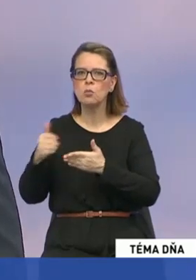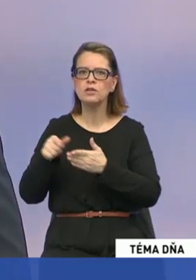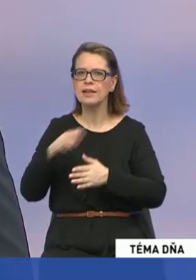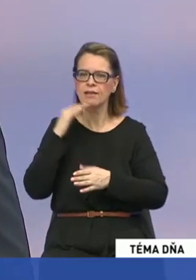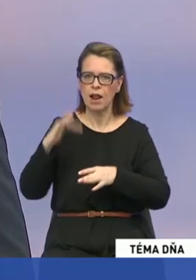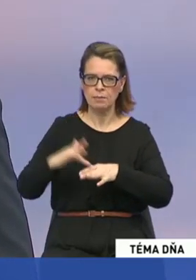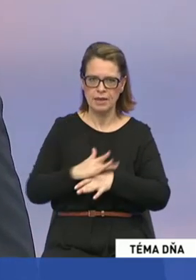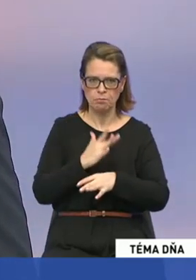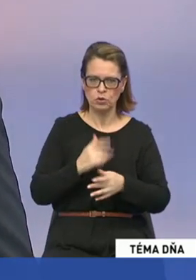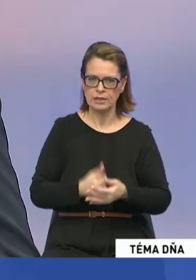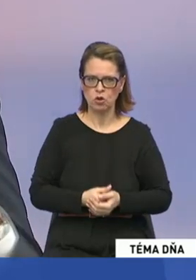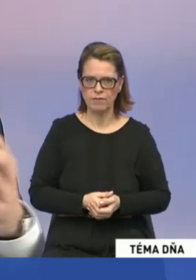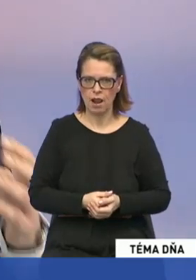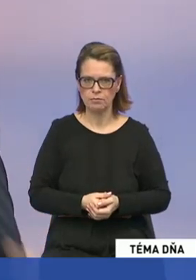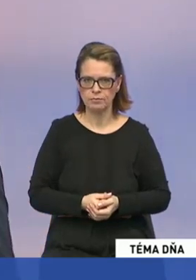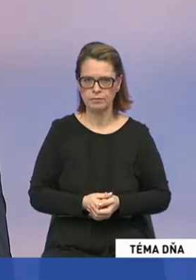nepocitoval.